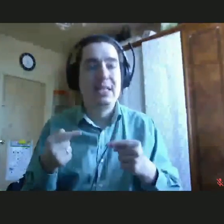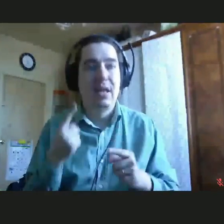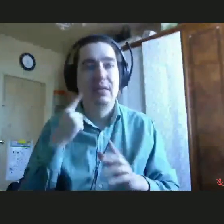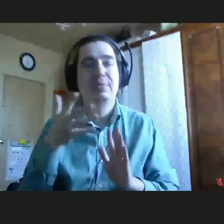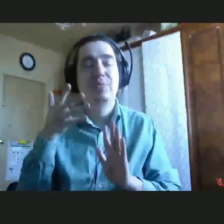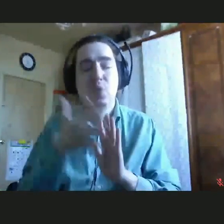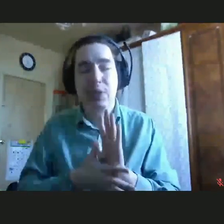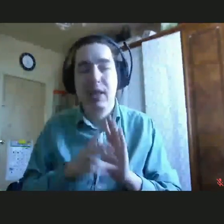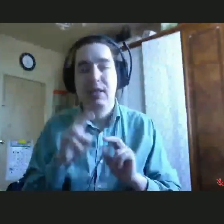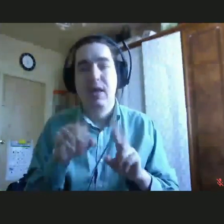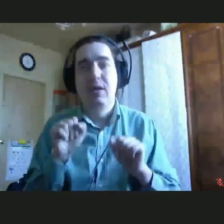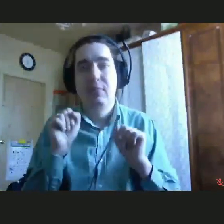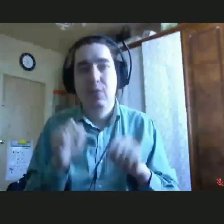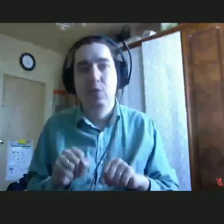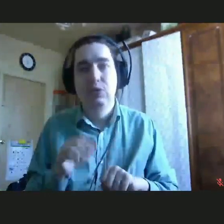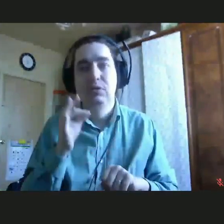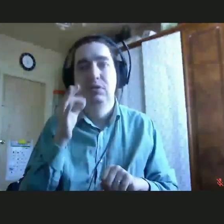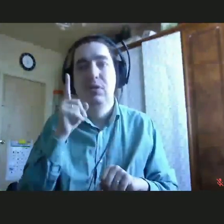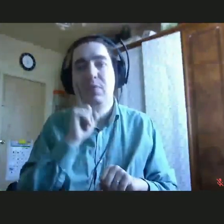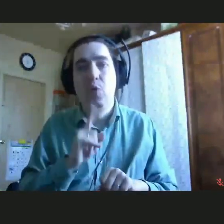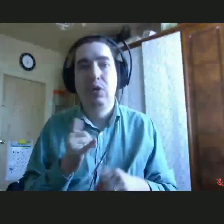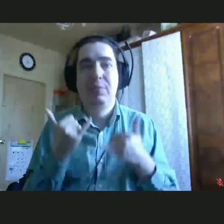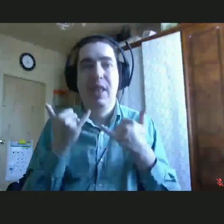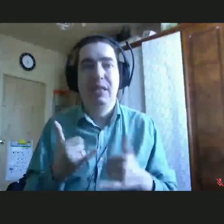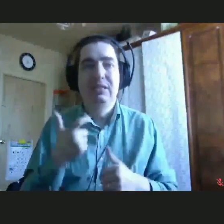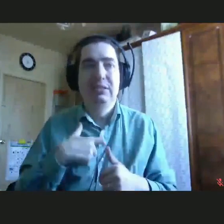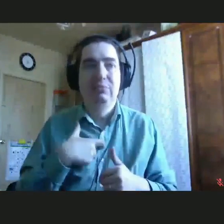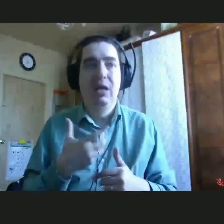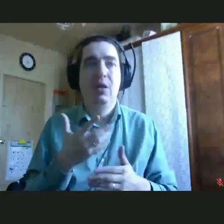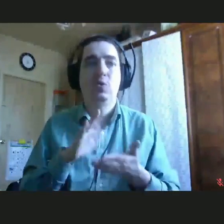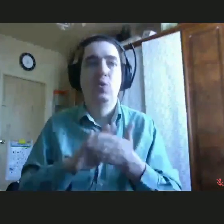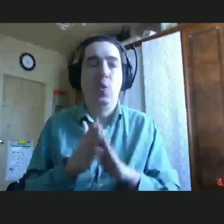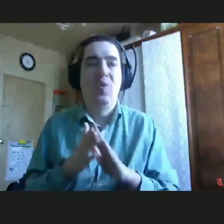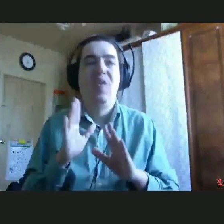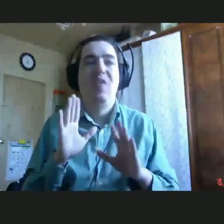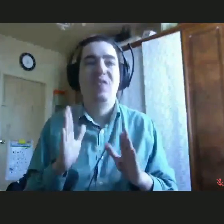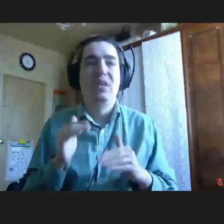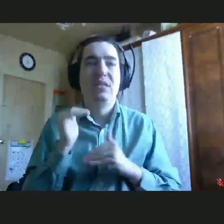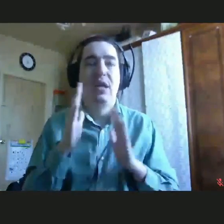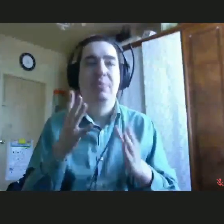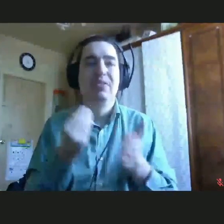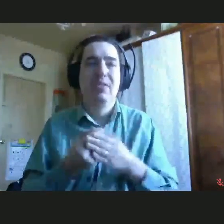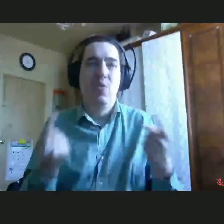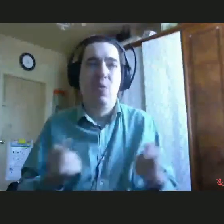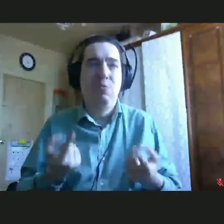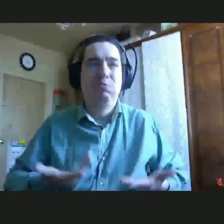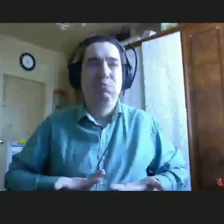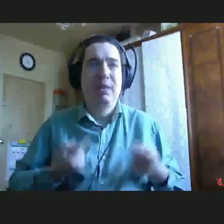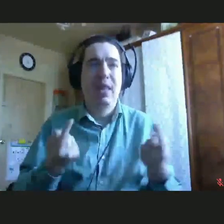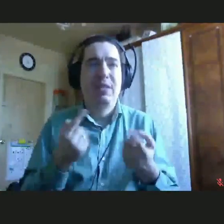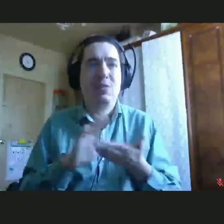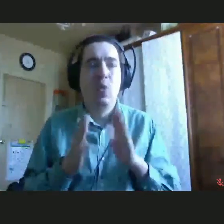как им можно в комфортных для себя условиях, в рамках своей бытовой рутины, заниматься и